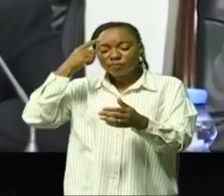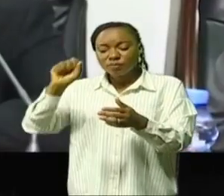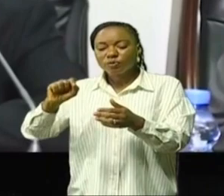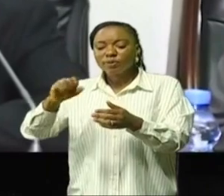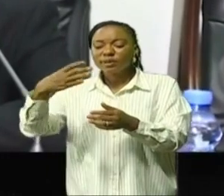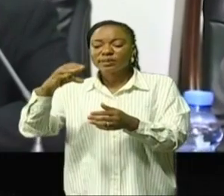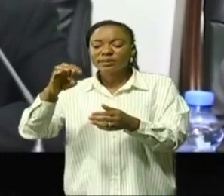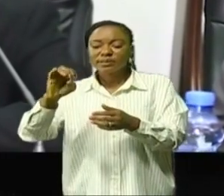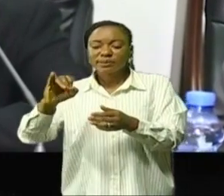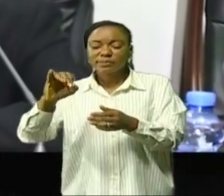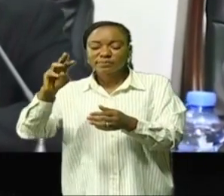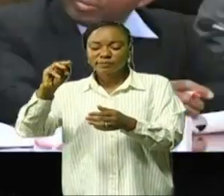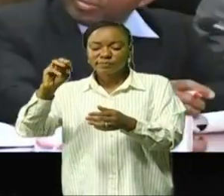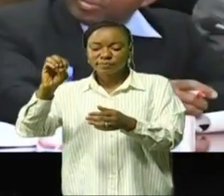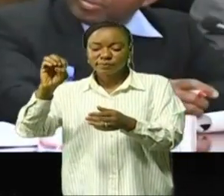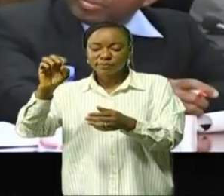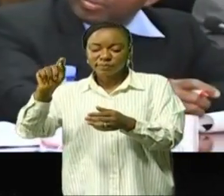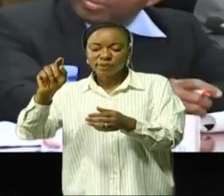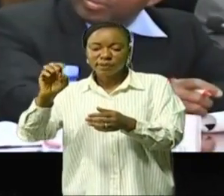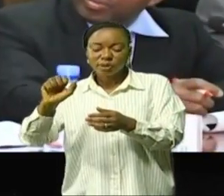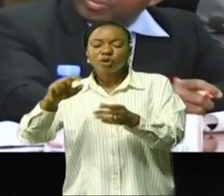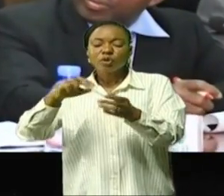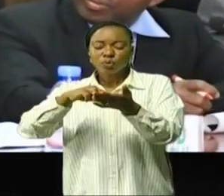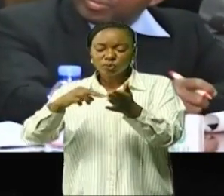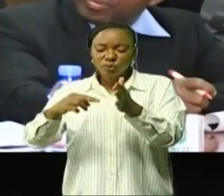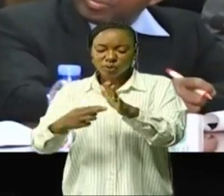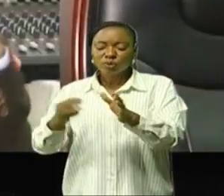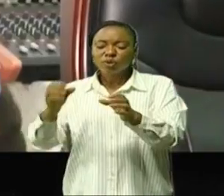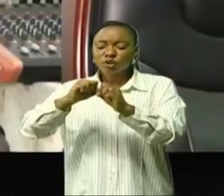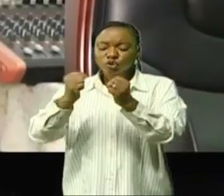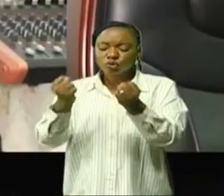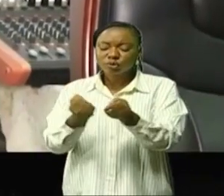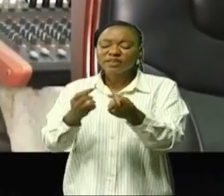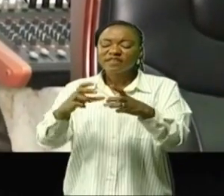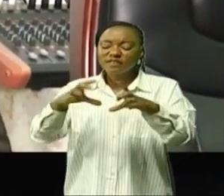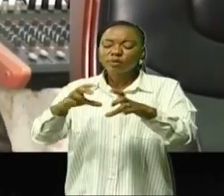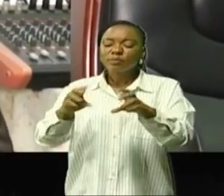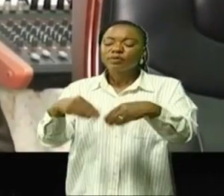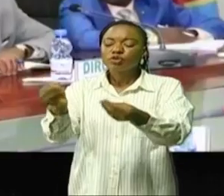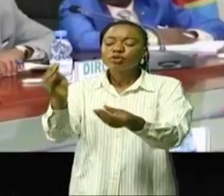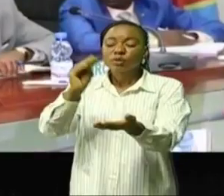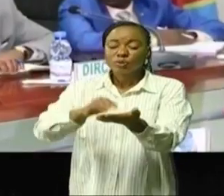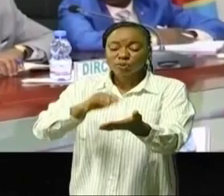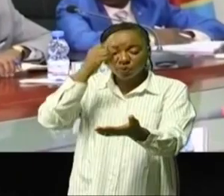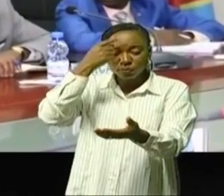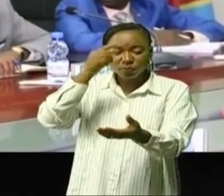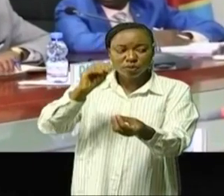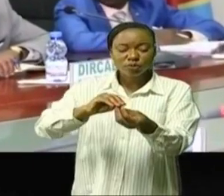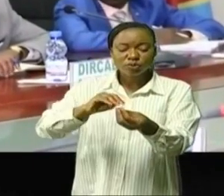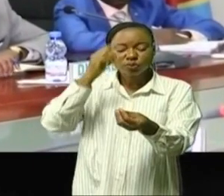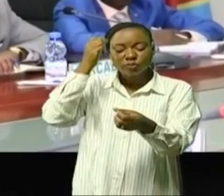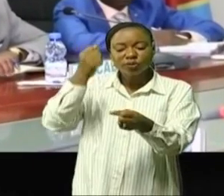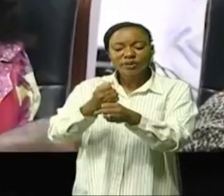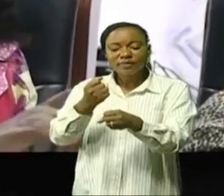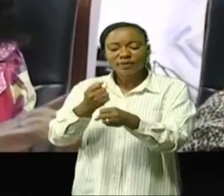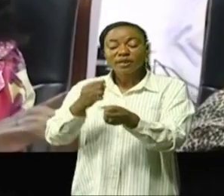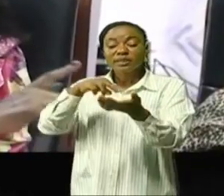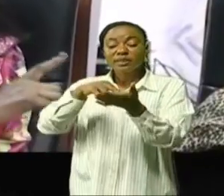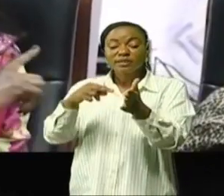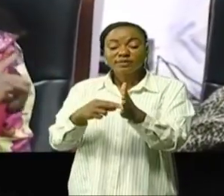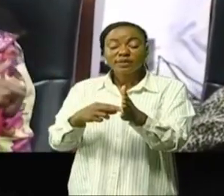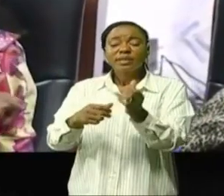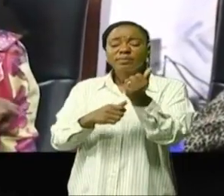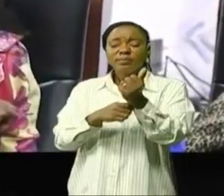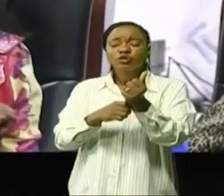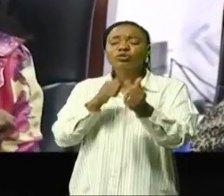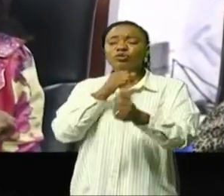et dès le 17 juillet prochain, une enveloppe de 1 million de dollars américains sera rajoutée. Les notables de ce terroir ont